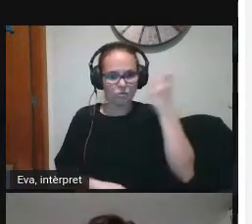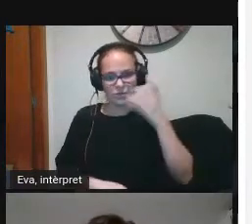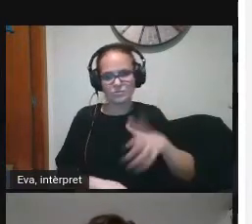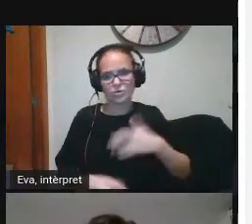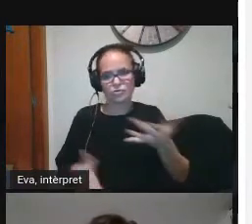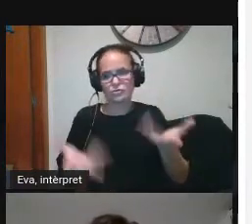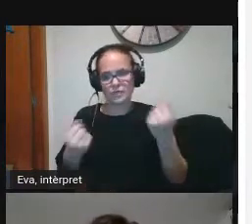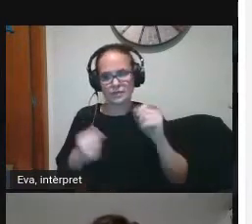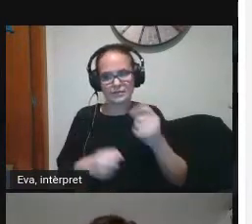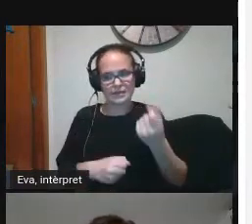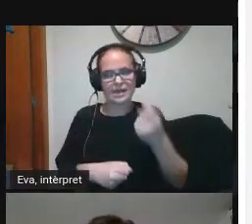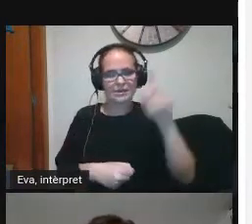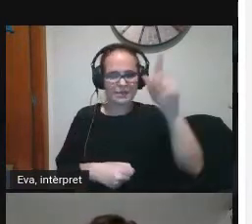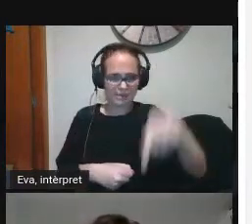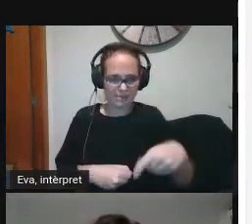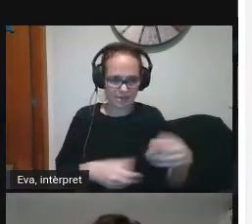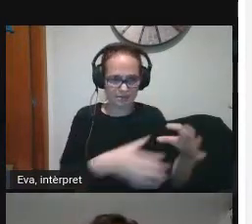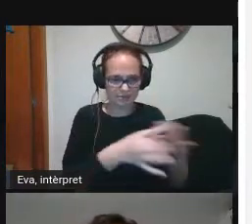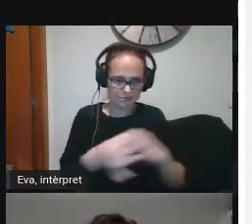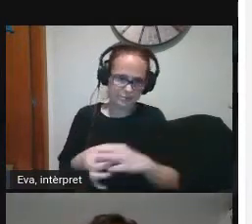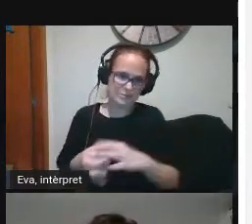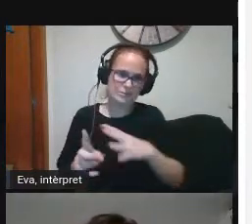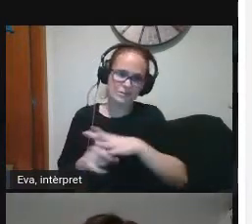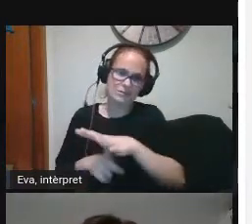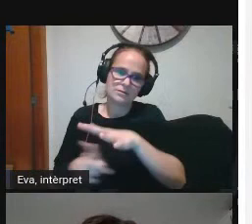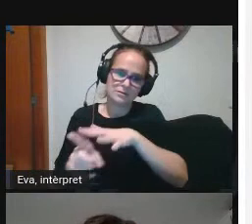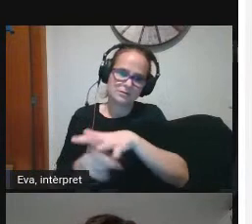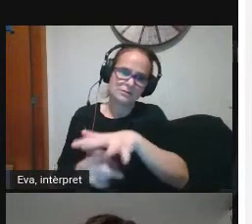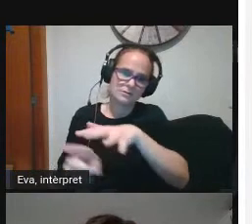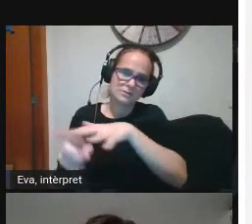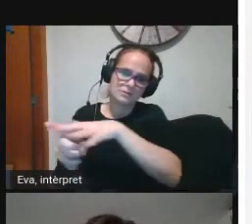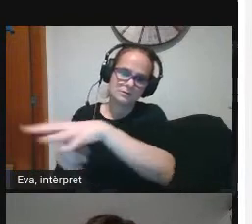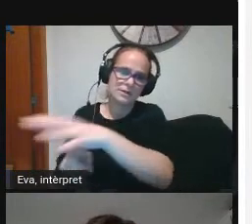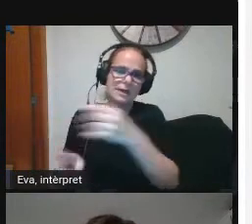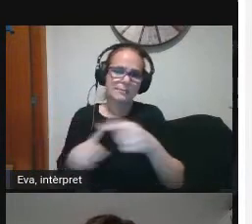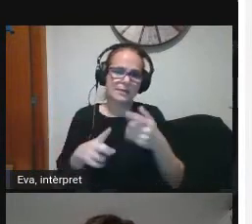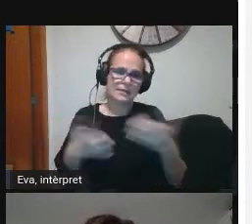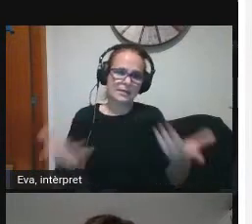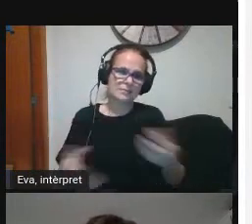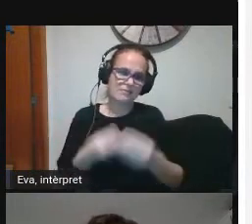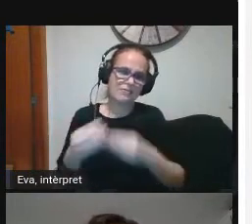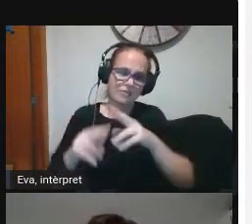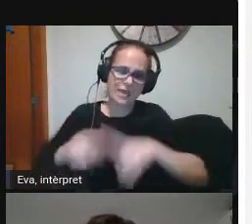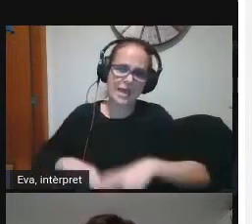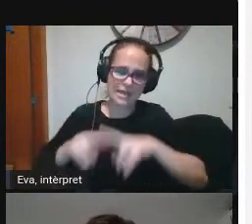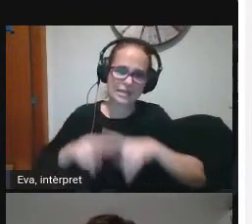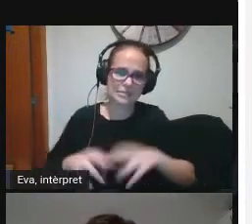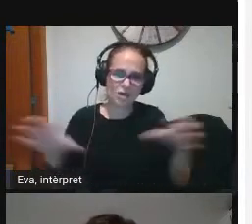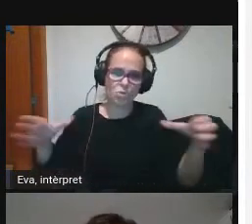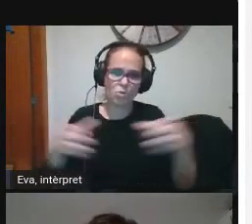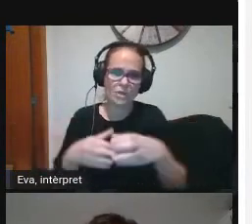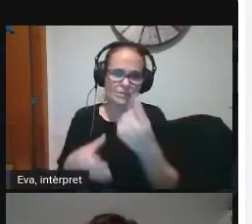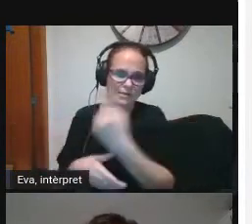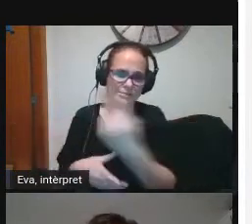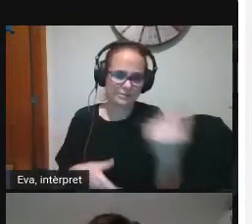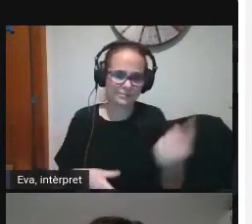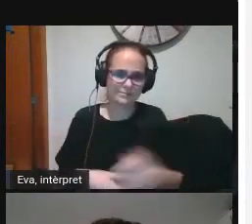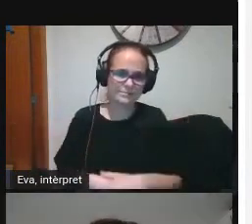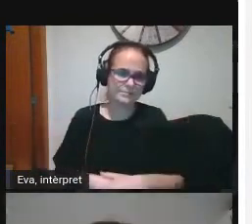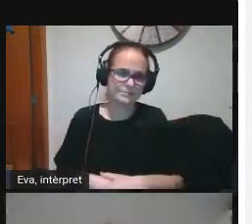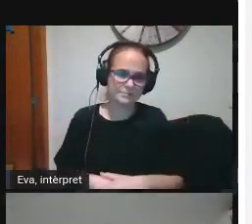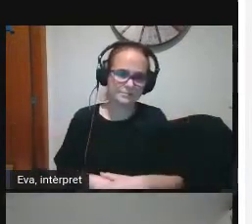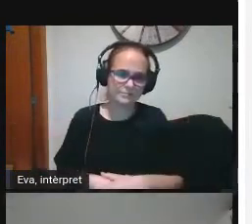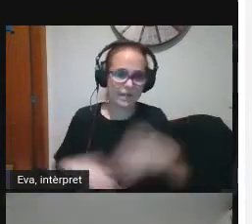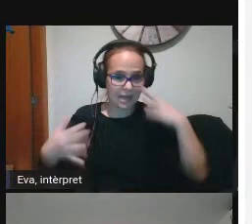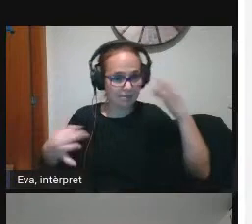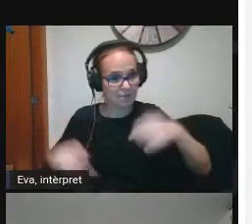competències digitals i d'aquesta manera vam poder començar a fer una avaluació de la competència digital de manera col·legiada La